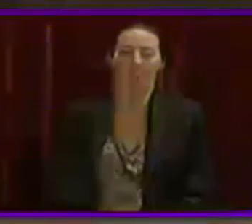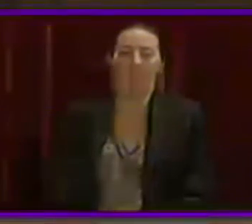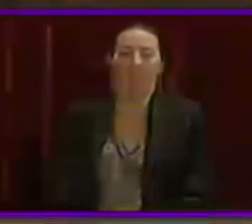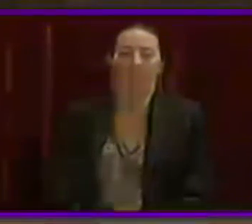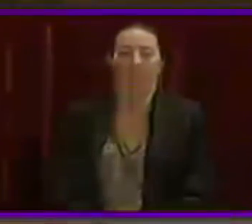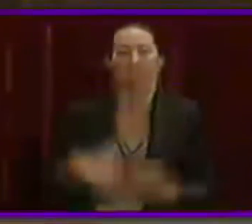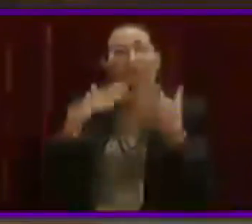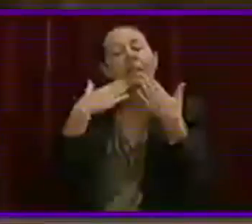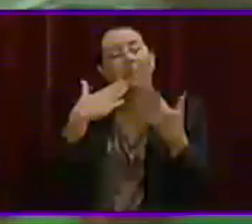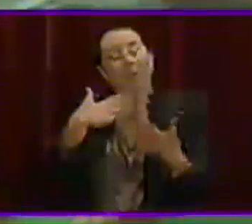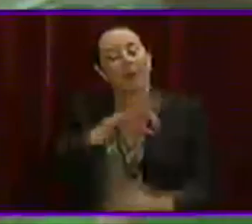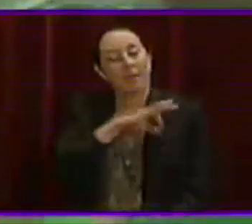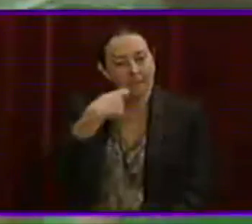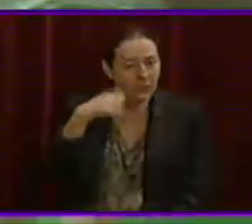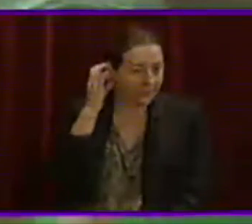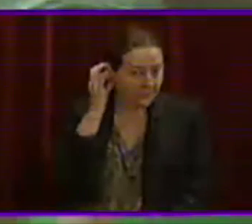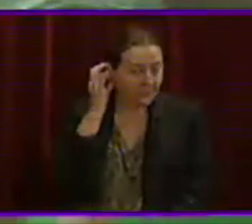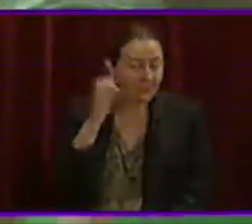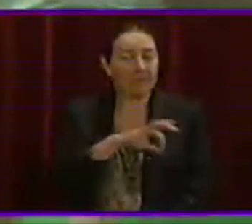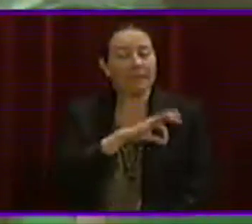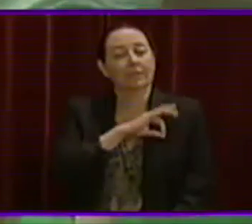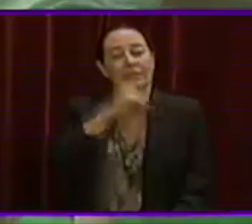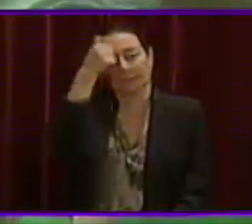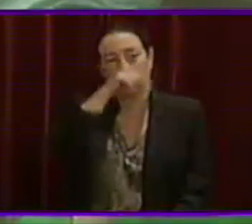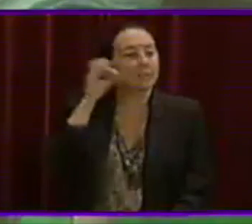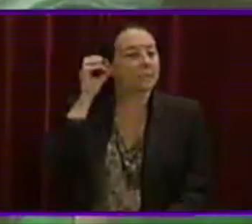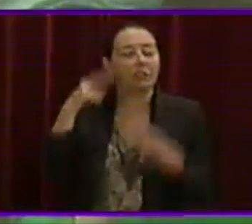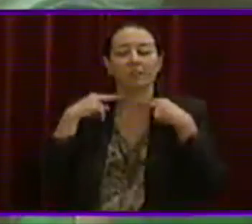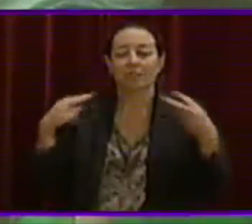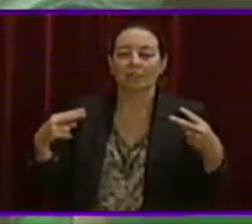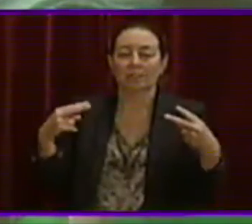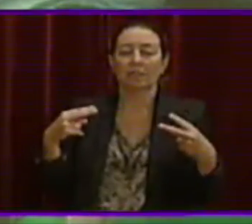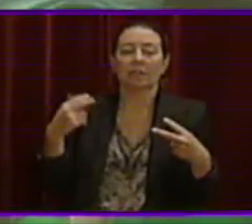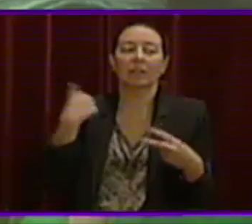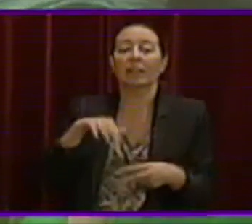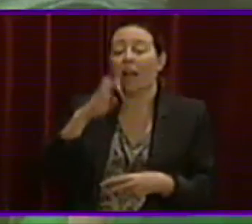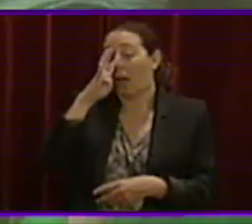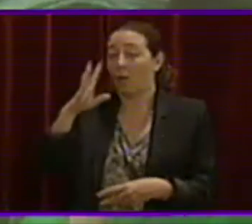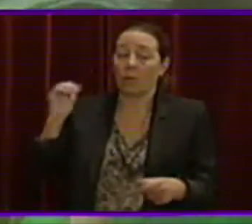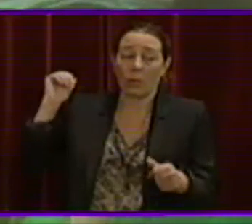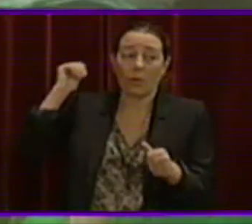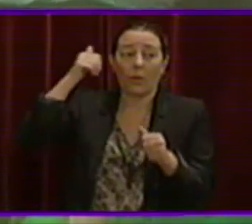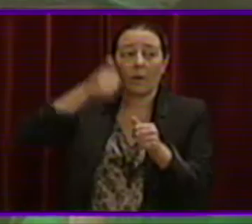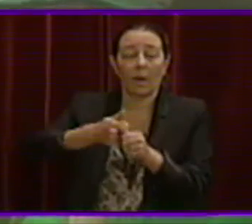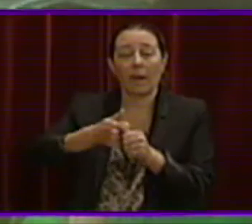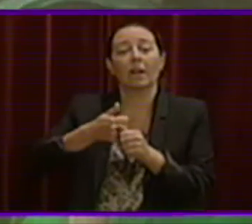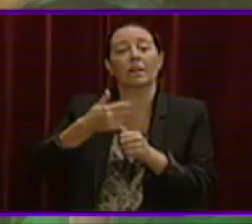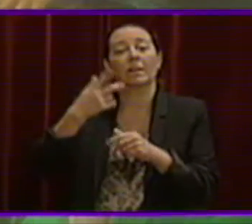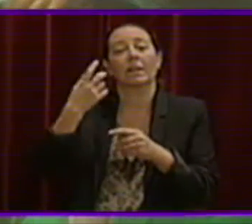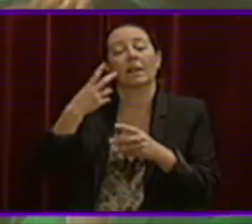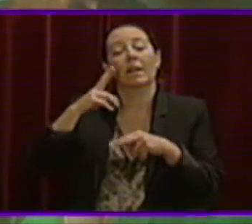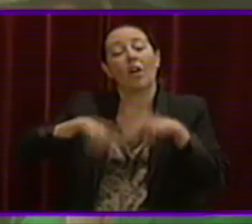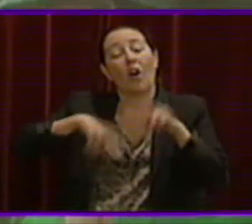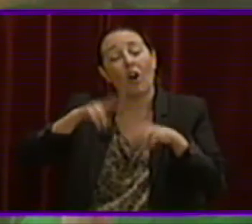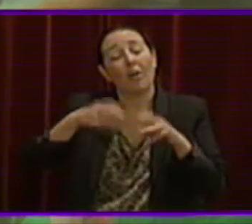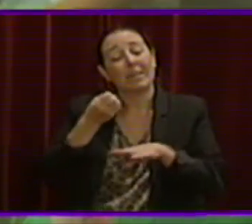Moltes gràcies, senyora presidenta. Senyores diputats i els diputats, Després de més de 4 anys de la paralització de les obres del tren de